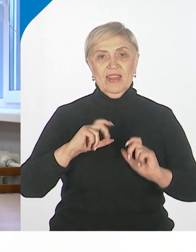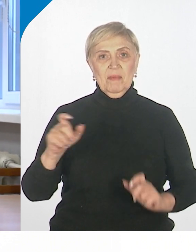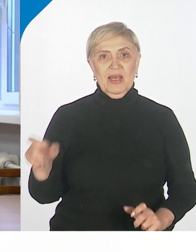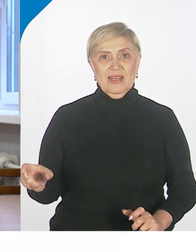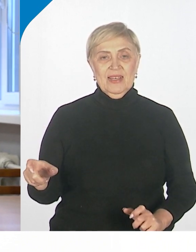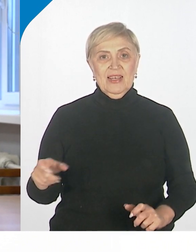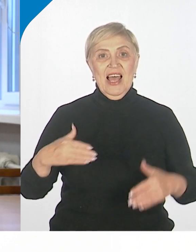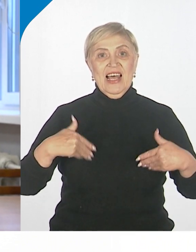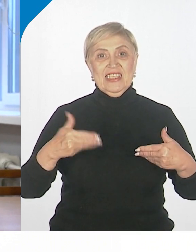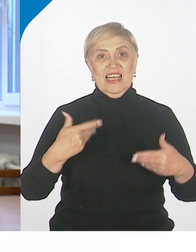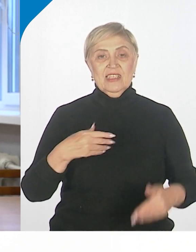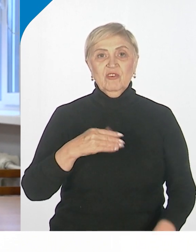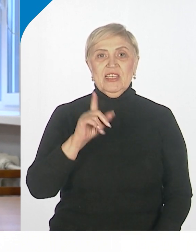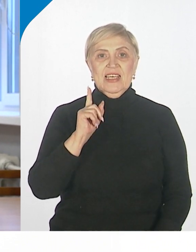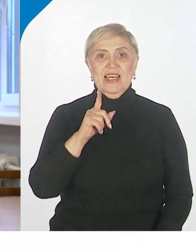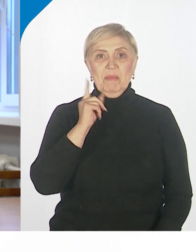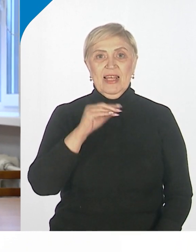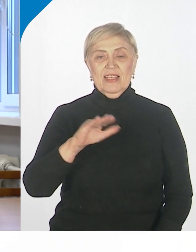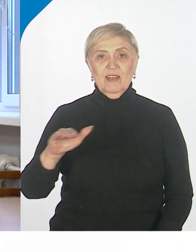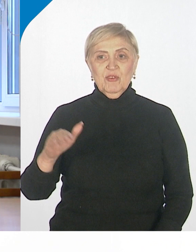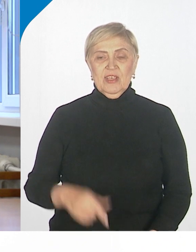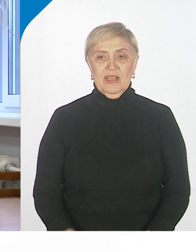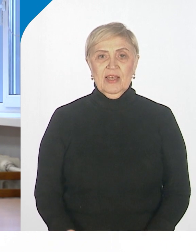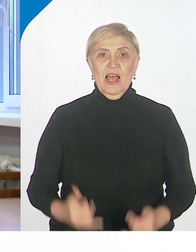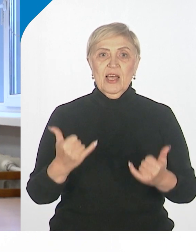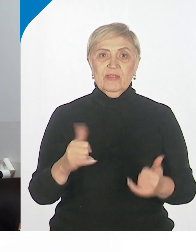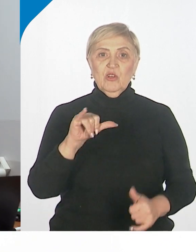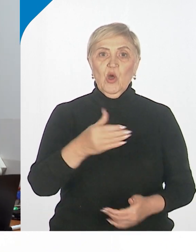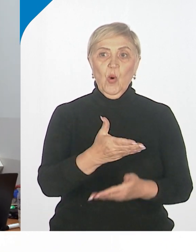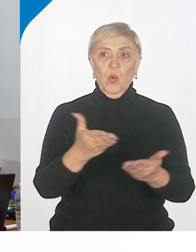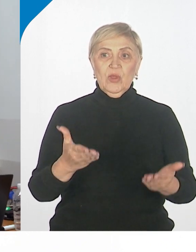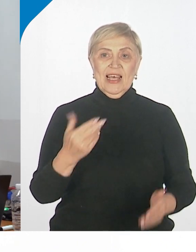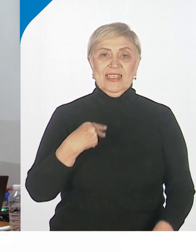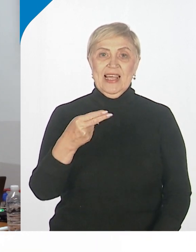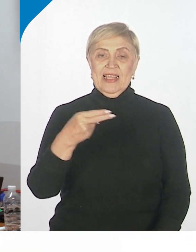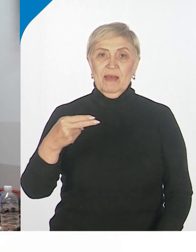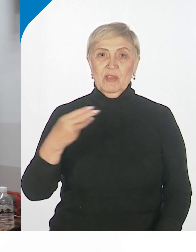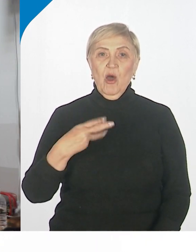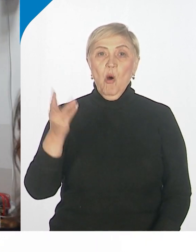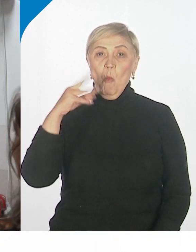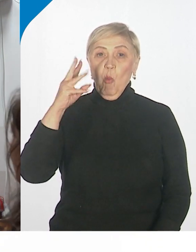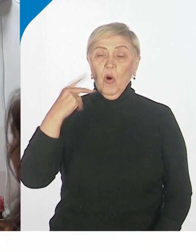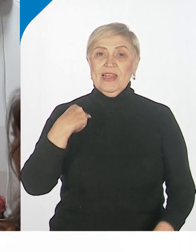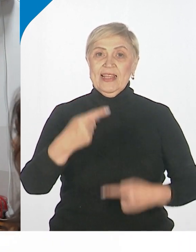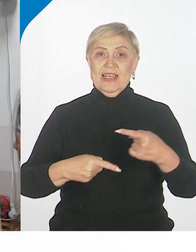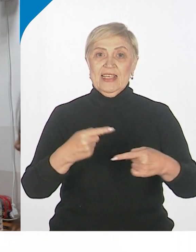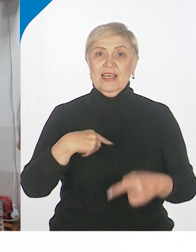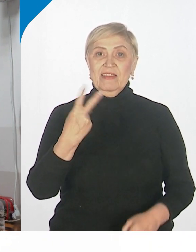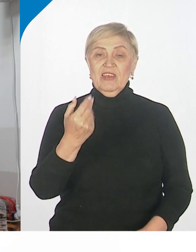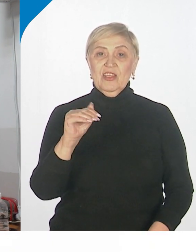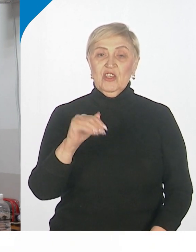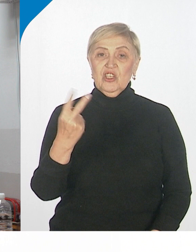Здравствуйте, Здравствуйте! Сегодня у нас тема на модной тенденции 2023